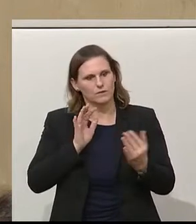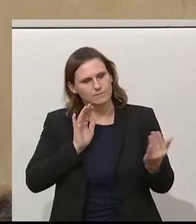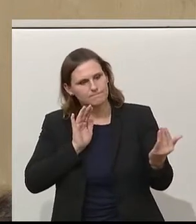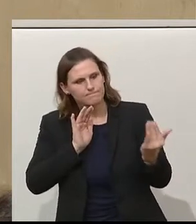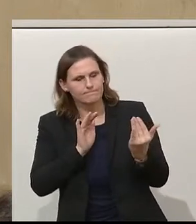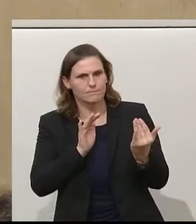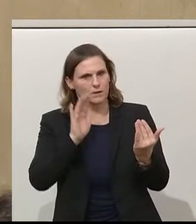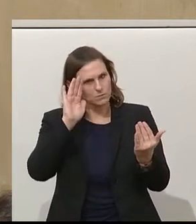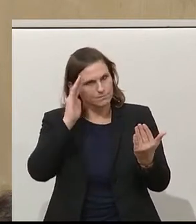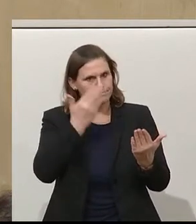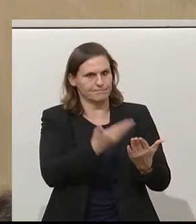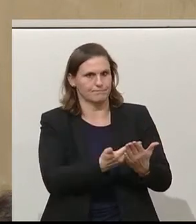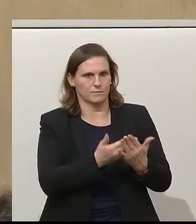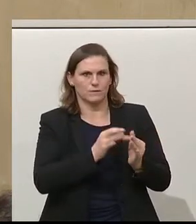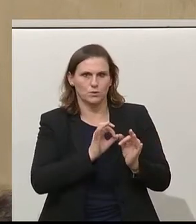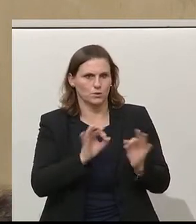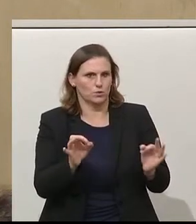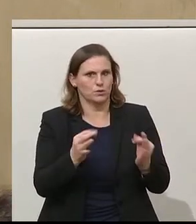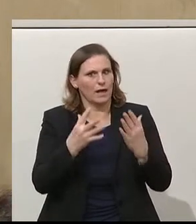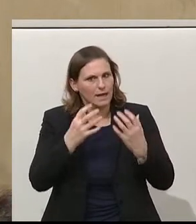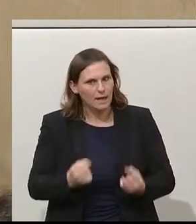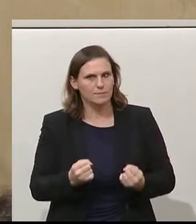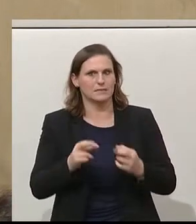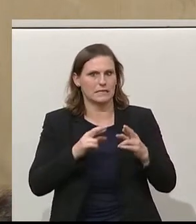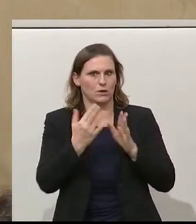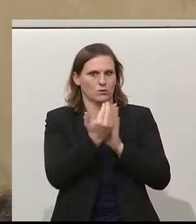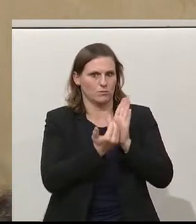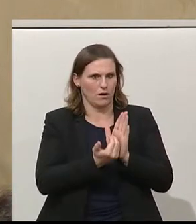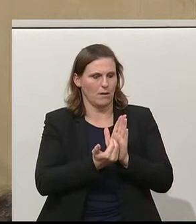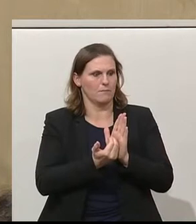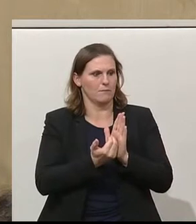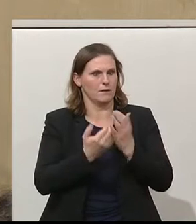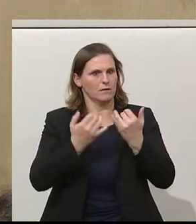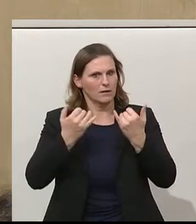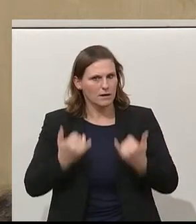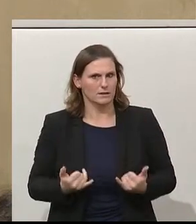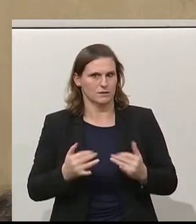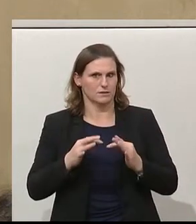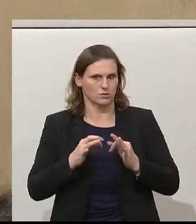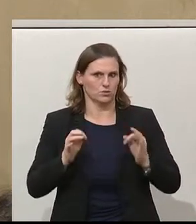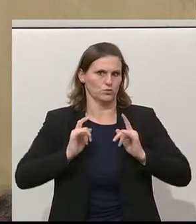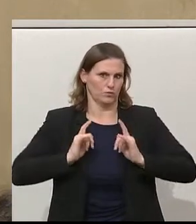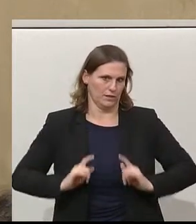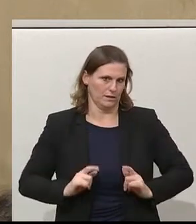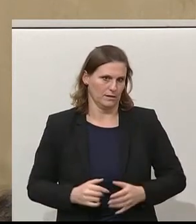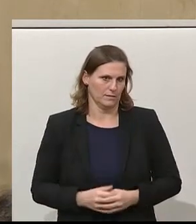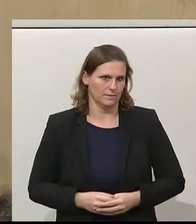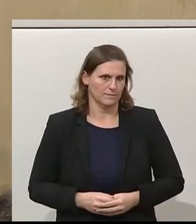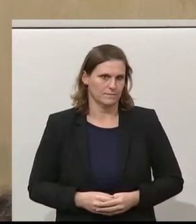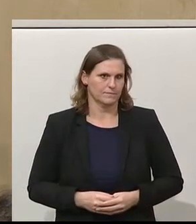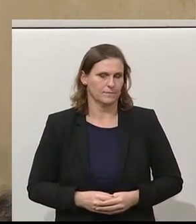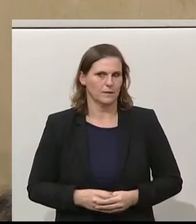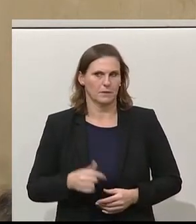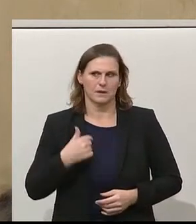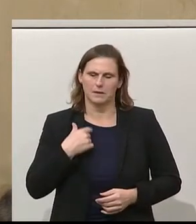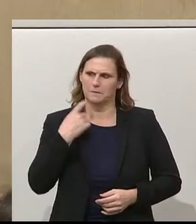Toleranz. Und ich denke, dass wir mit dem Ergebnis im Regierungsprogramm gerade dieses Gebiet betreffend höchst zufrieden sein können. Was mich immer wieder